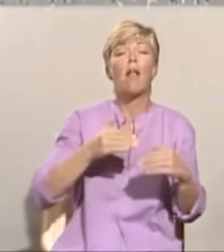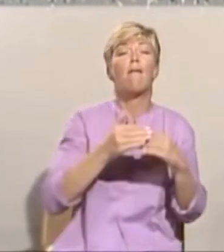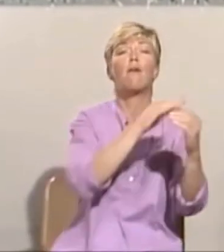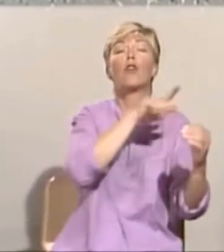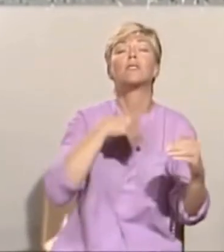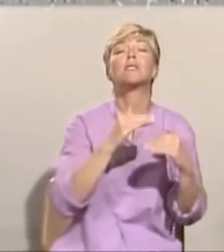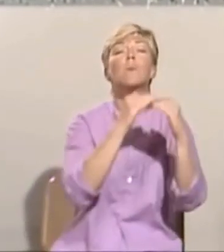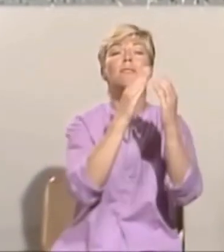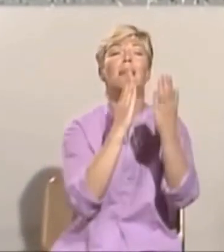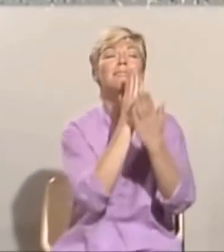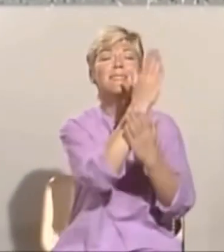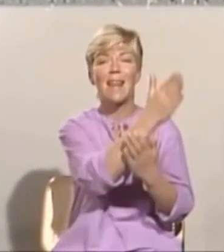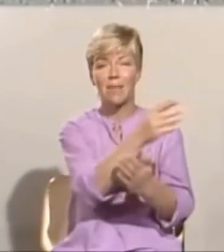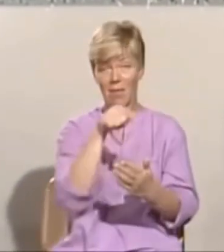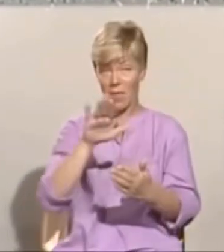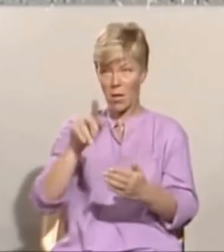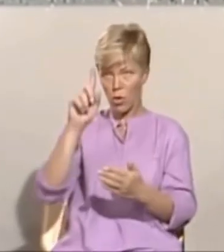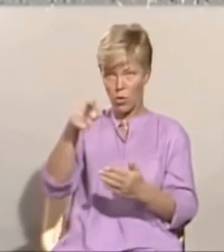sosialistisk retning. Det er du som har valget. høyre. Tot sørgå!